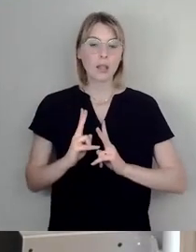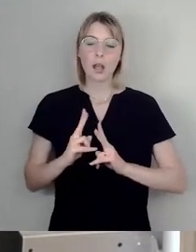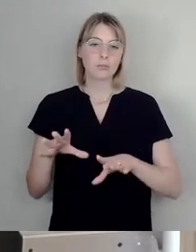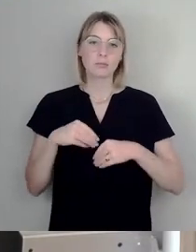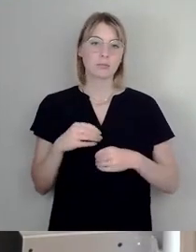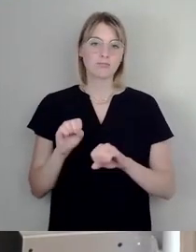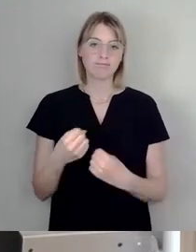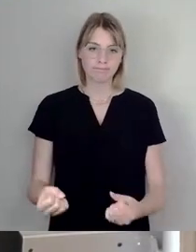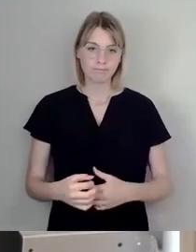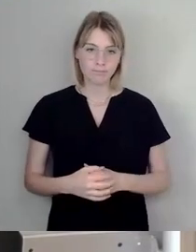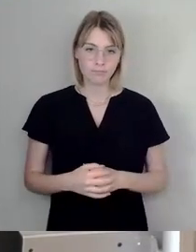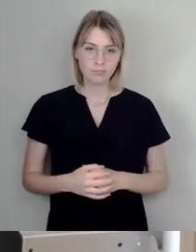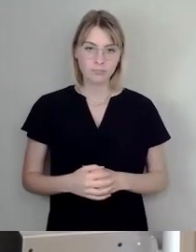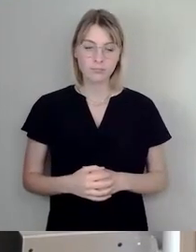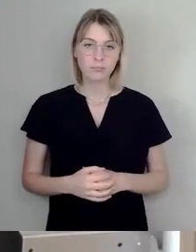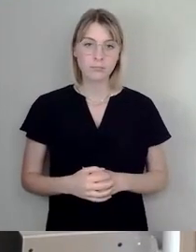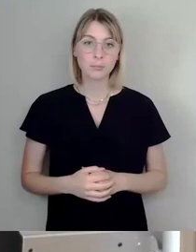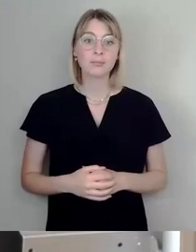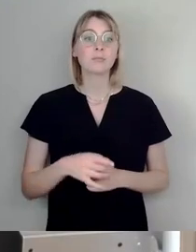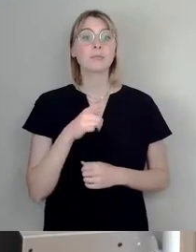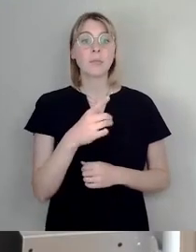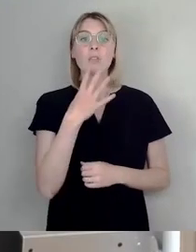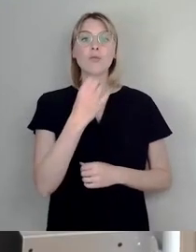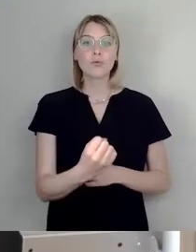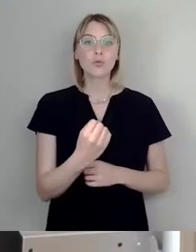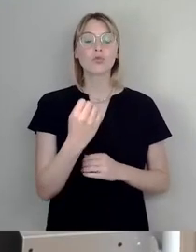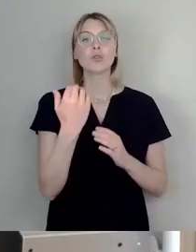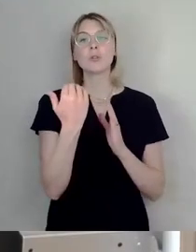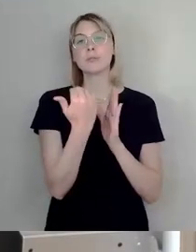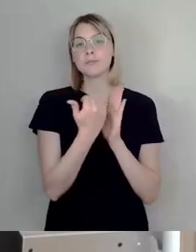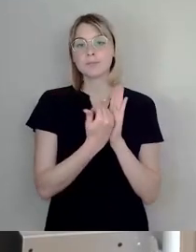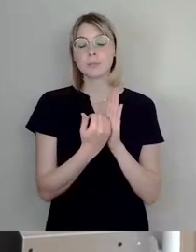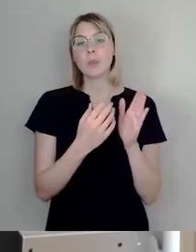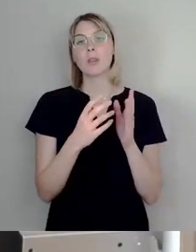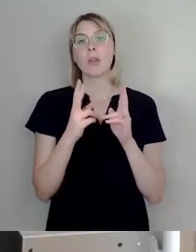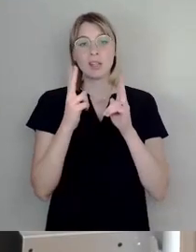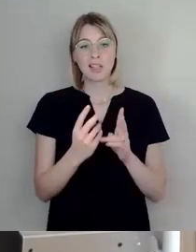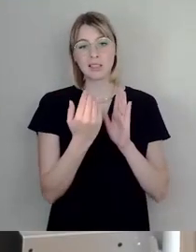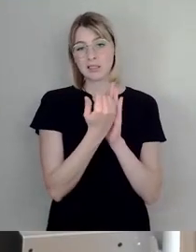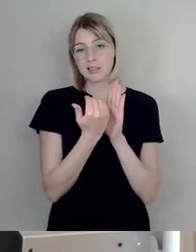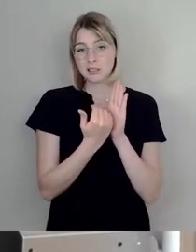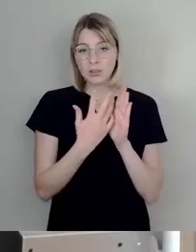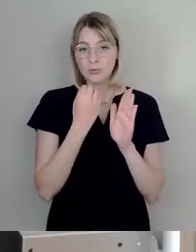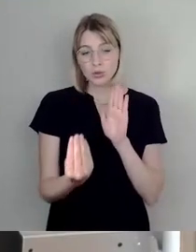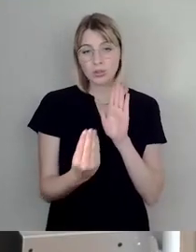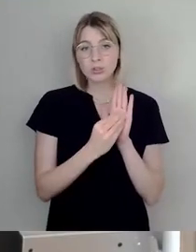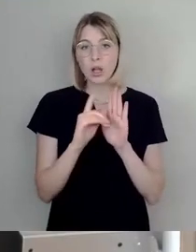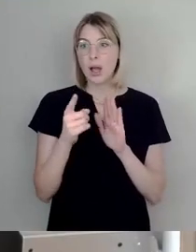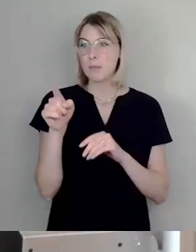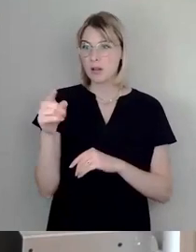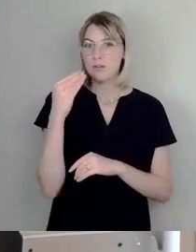eine Richtlinie verabschieden, wie das zu bewerkstelligen werde, aber diese Wohnungen befinden sich im Eigentum der WED.